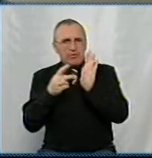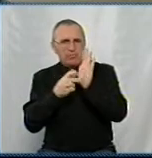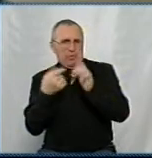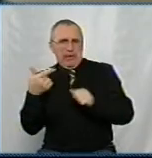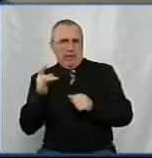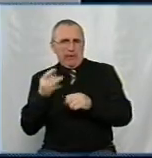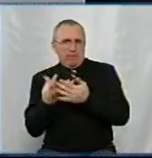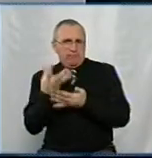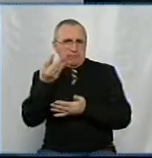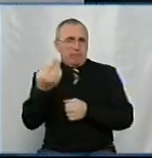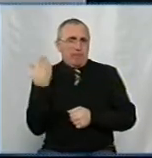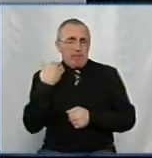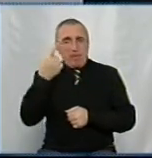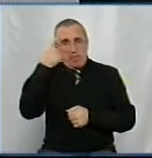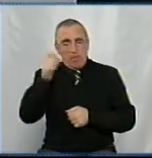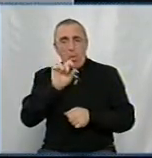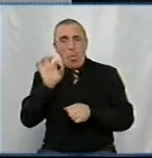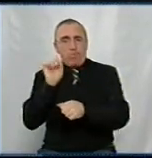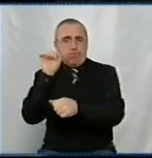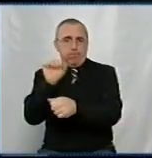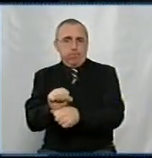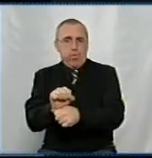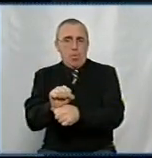Стасюк. Виписує повідомлення про блокування.